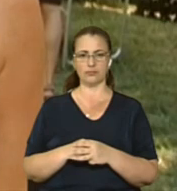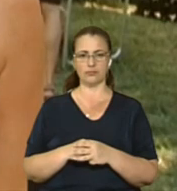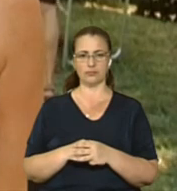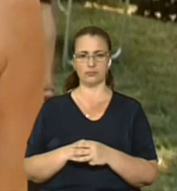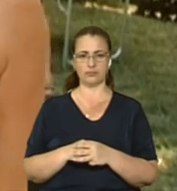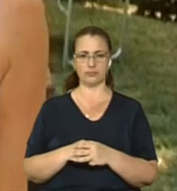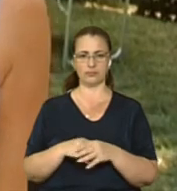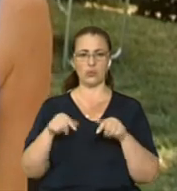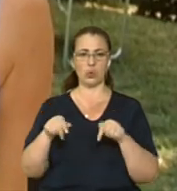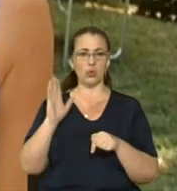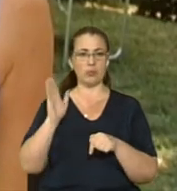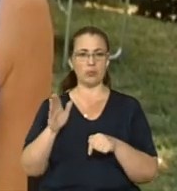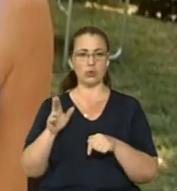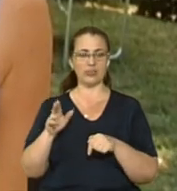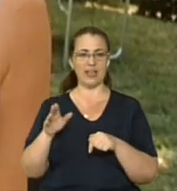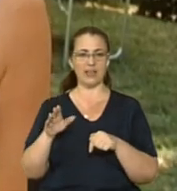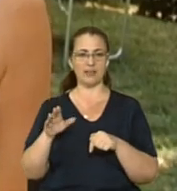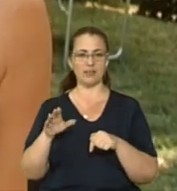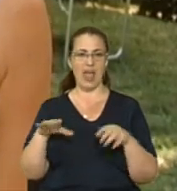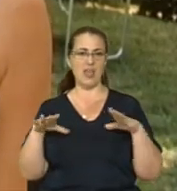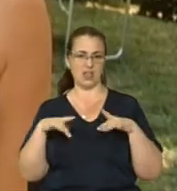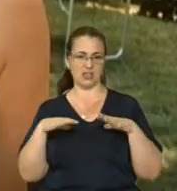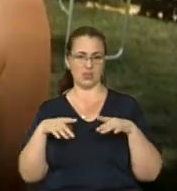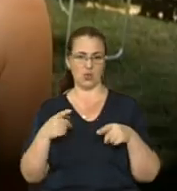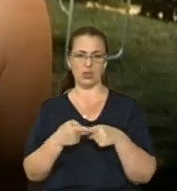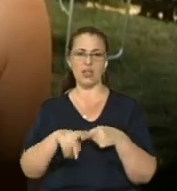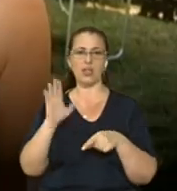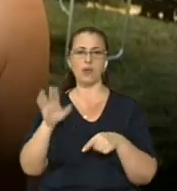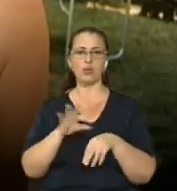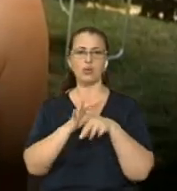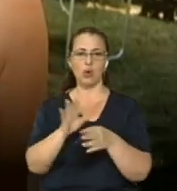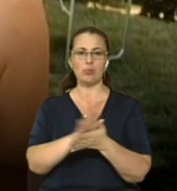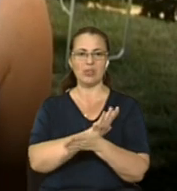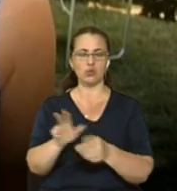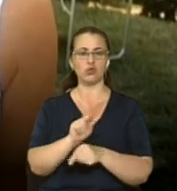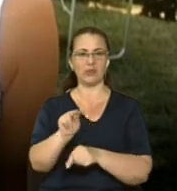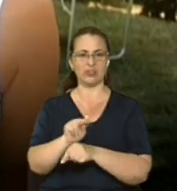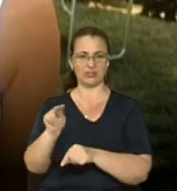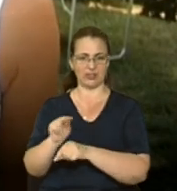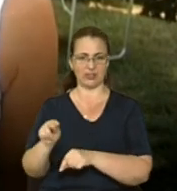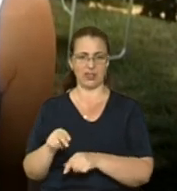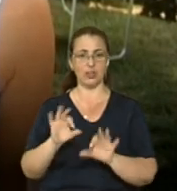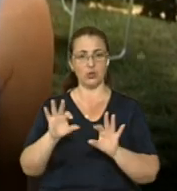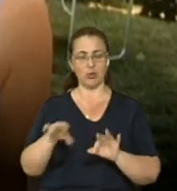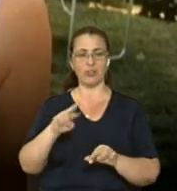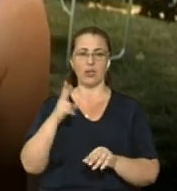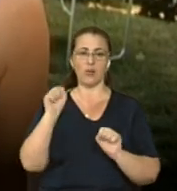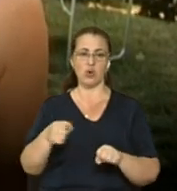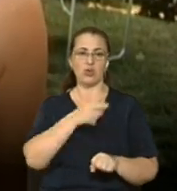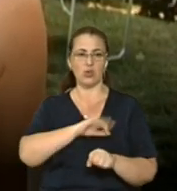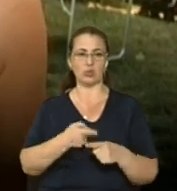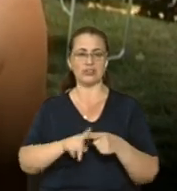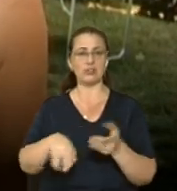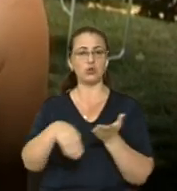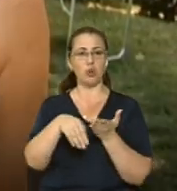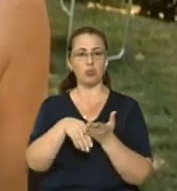Тут буде інструктор, який буде вести безкоштовні заняття. І розповідати, як можна використовувати всі ці допоміжні